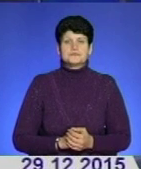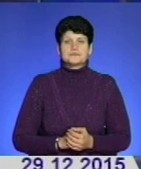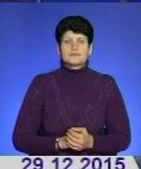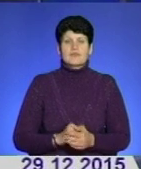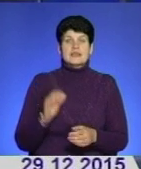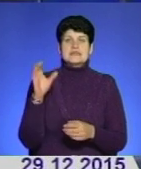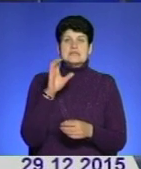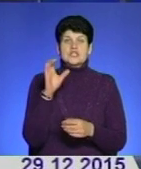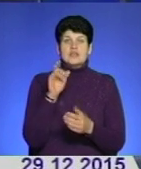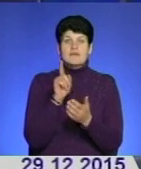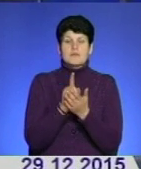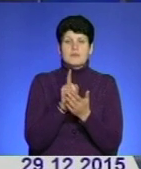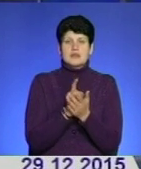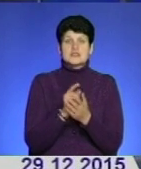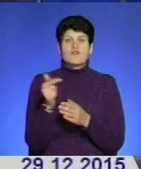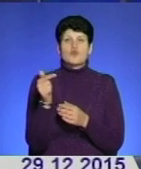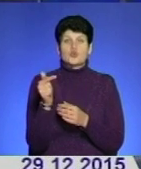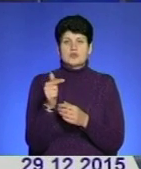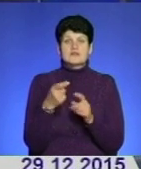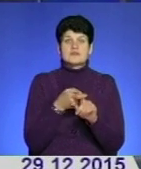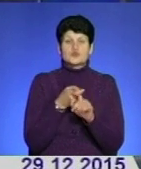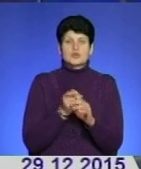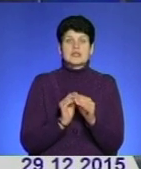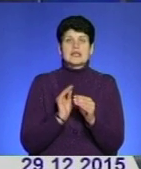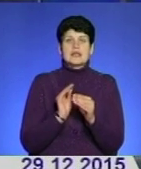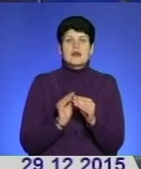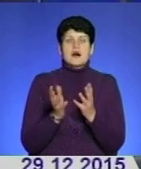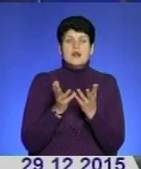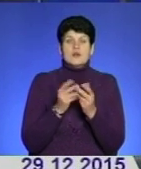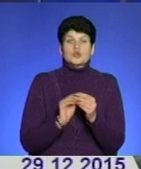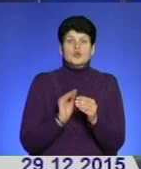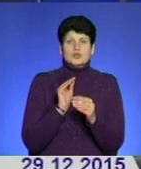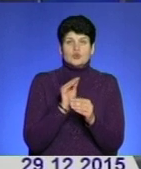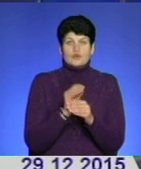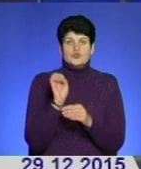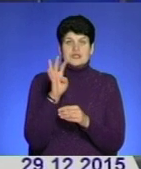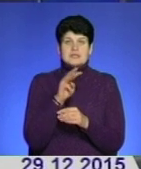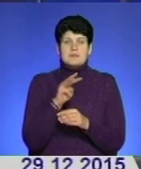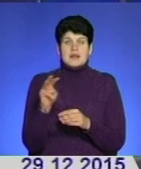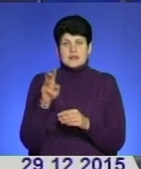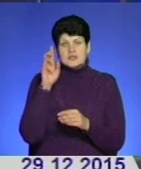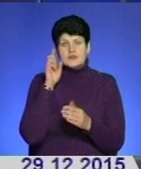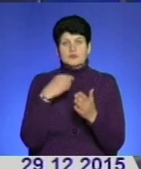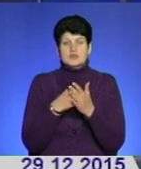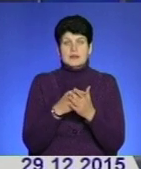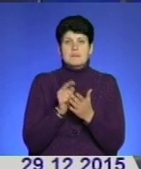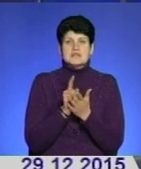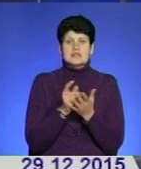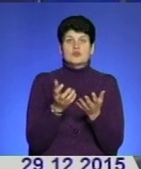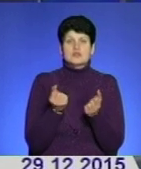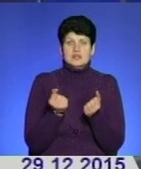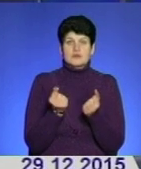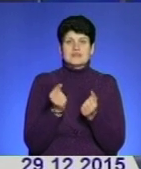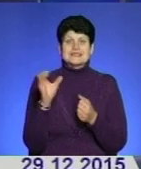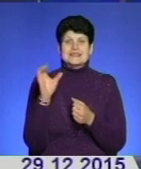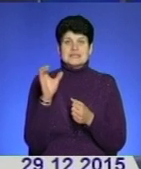Січнева пенсія у грудні у зв'язку з нарахуванням додаткових 14 мільярдів гривень у пенсійний фонд з держбюджету. Пенсіонери отримують свої пенсії